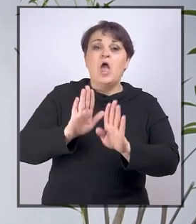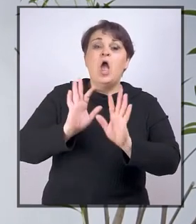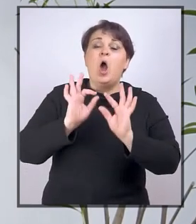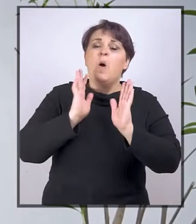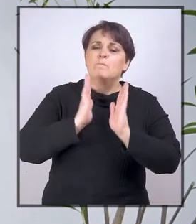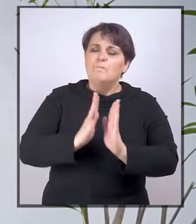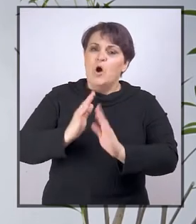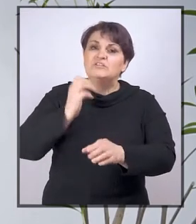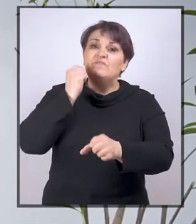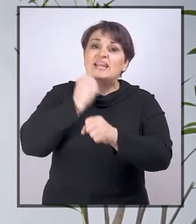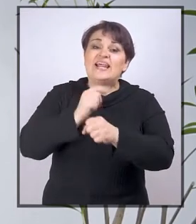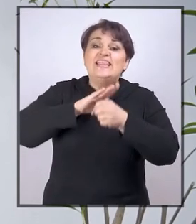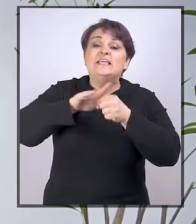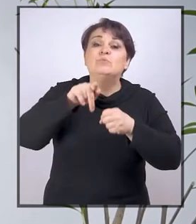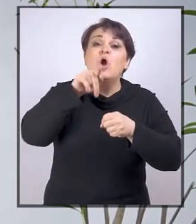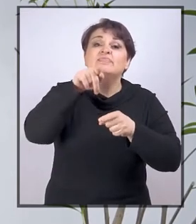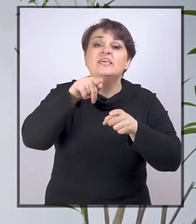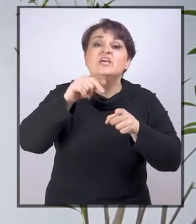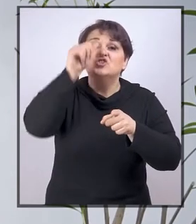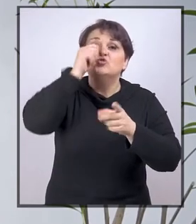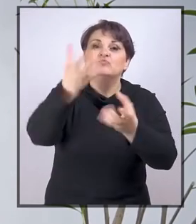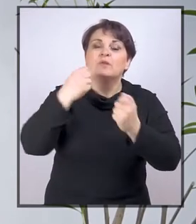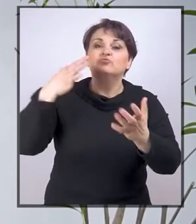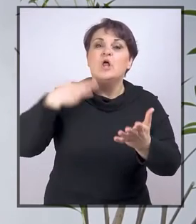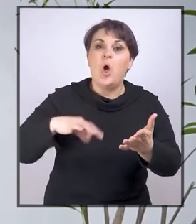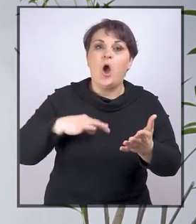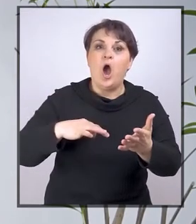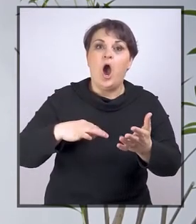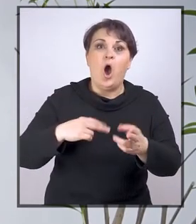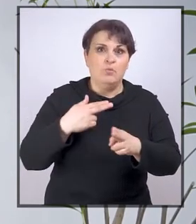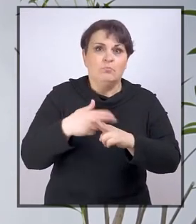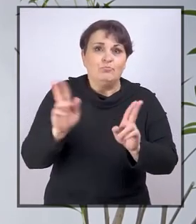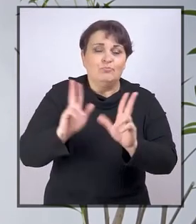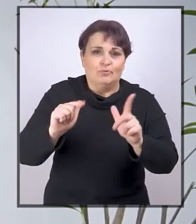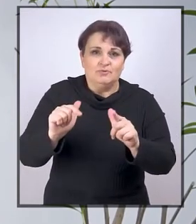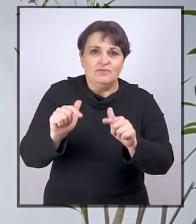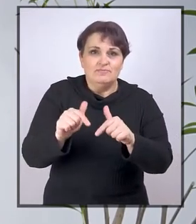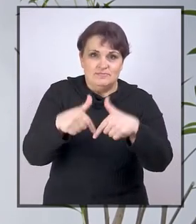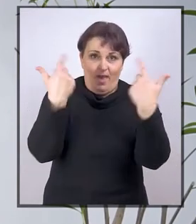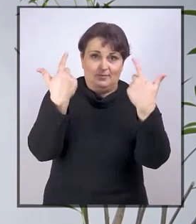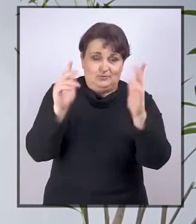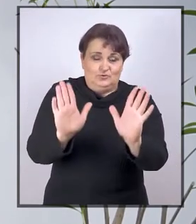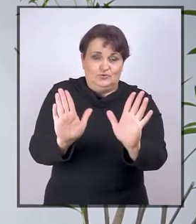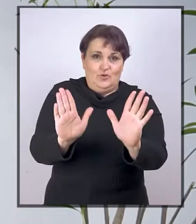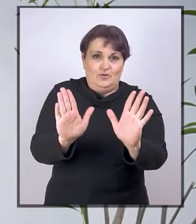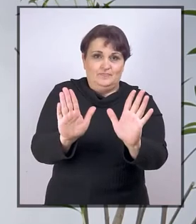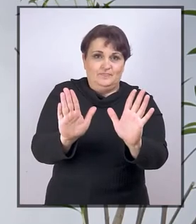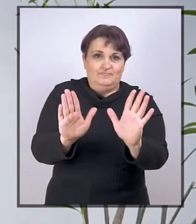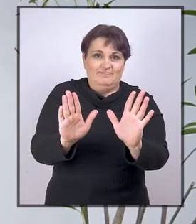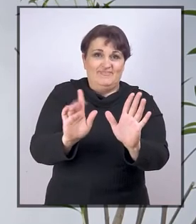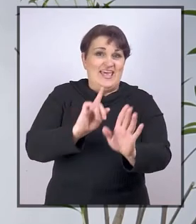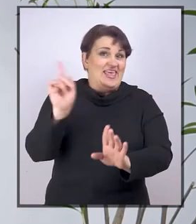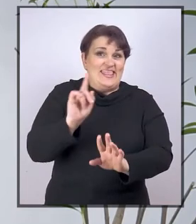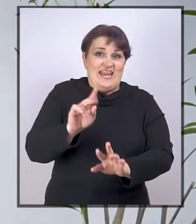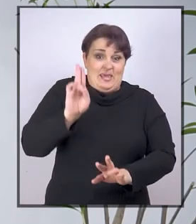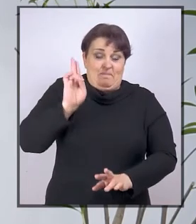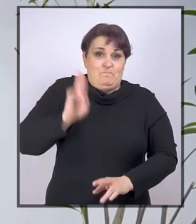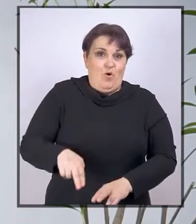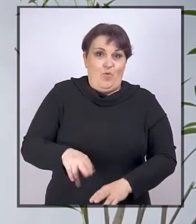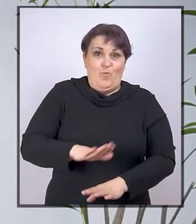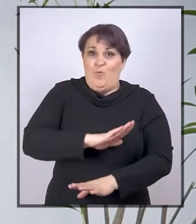postepeno rade na ispunjavanju ovih obaveza. Potpuno je jasno da